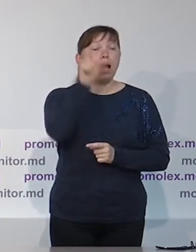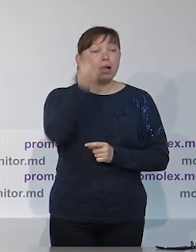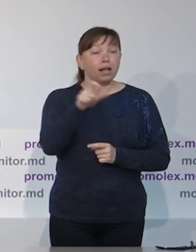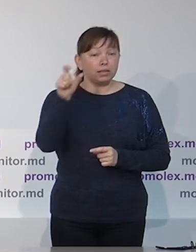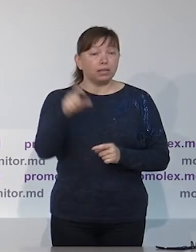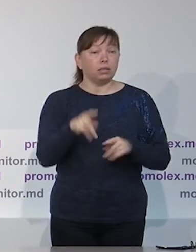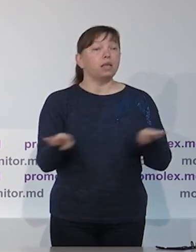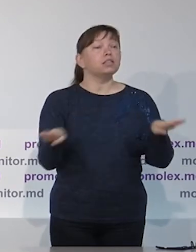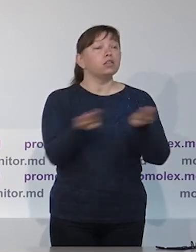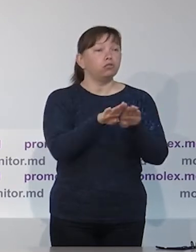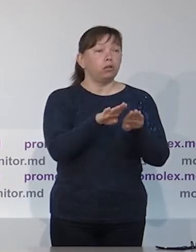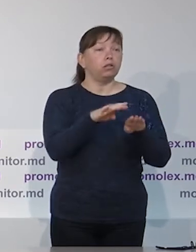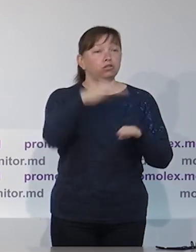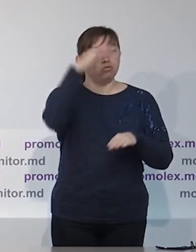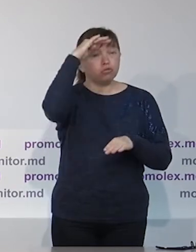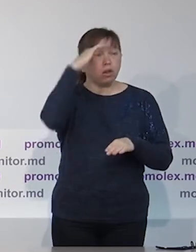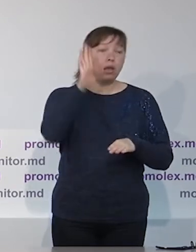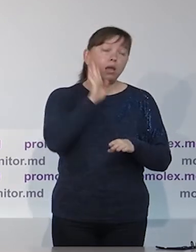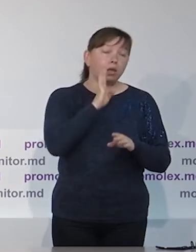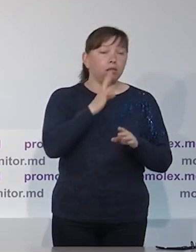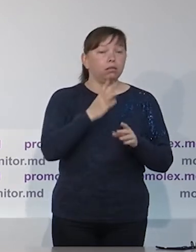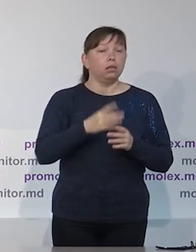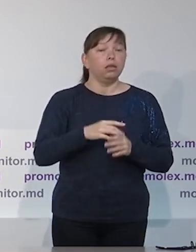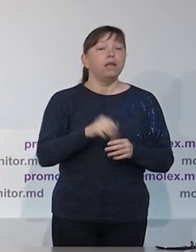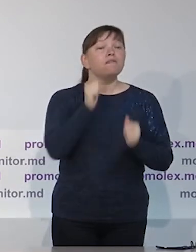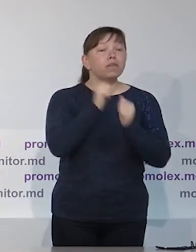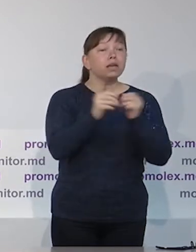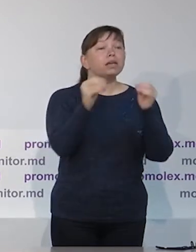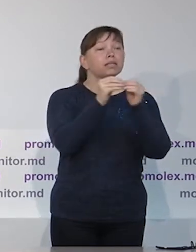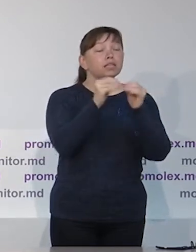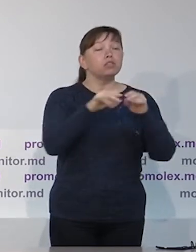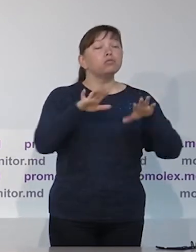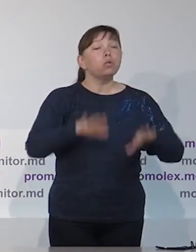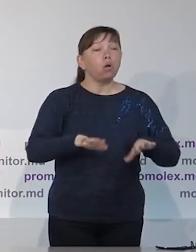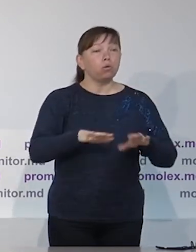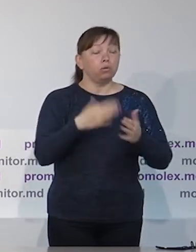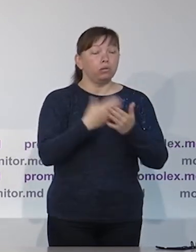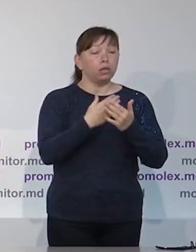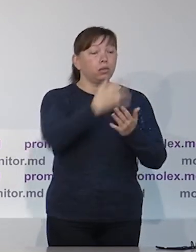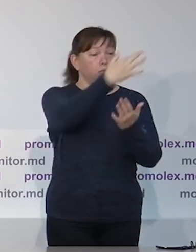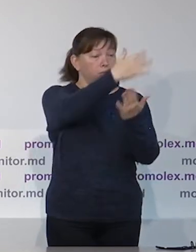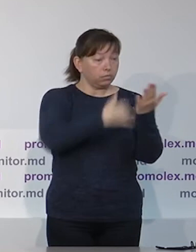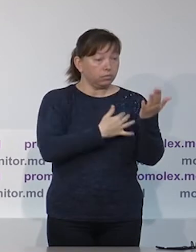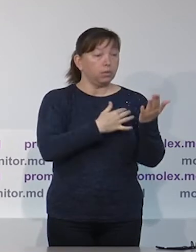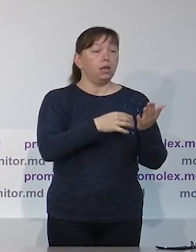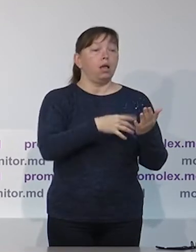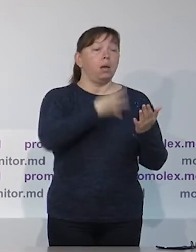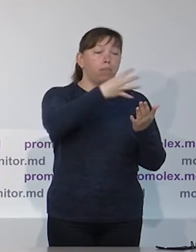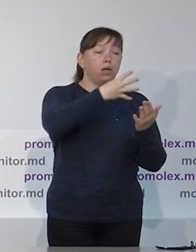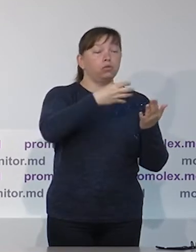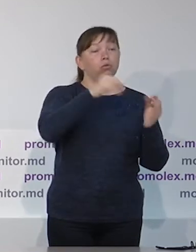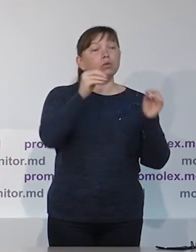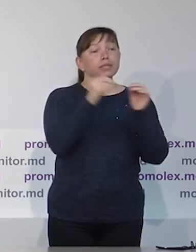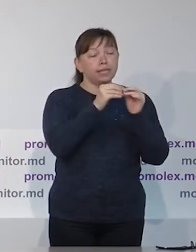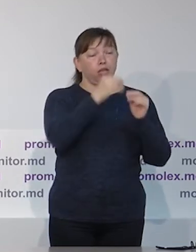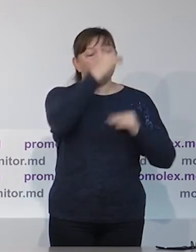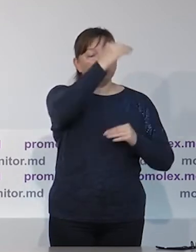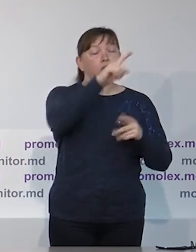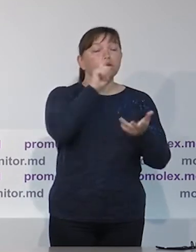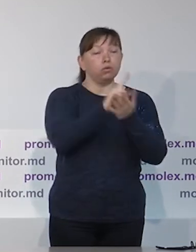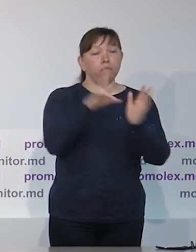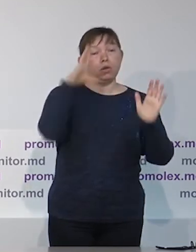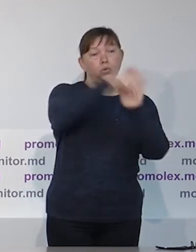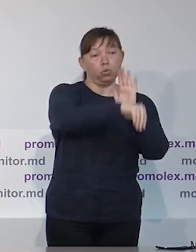было 4 кандидата того же пола на каждые 10 мест в избирательном списке в